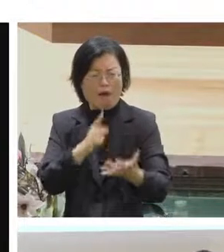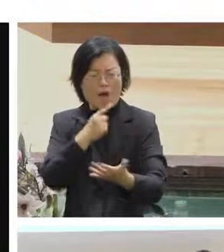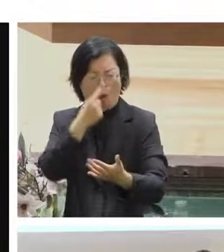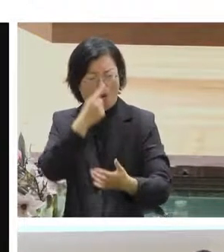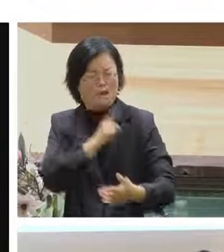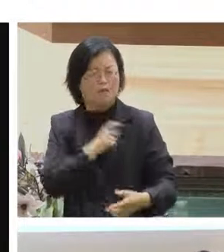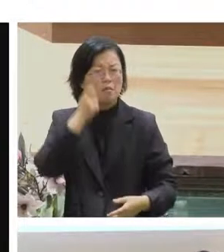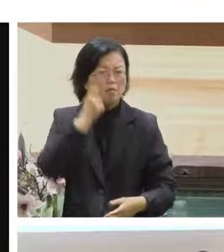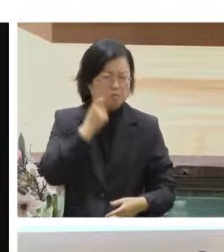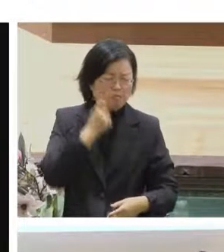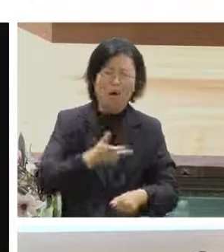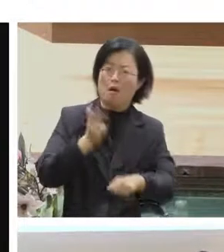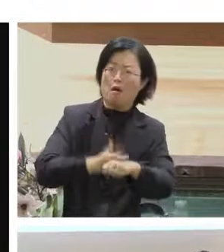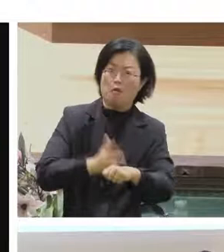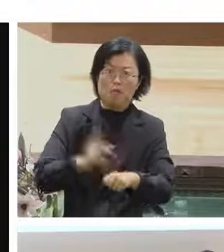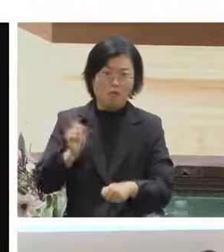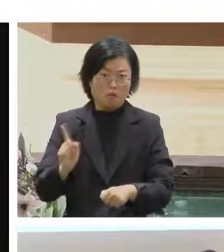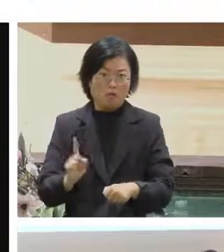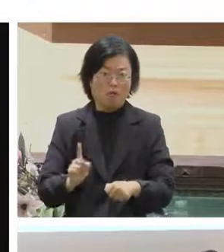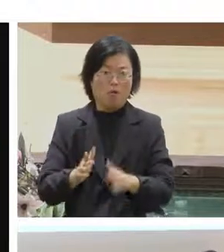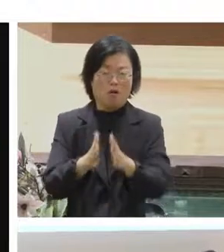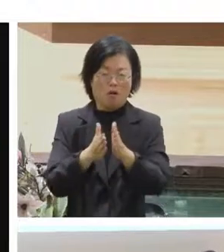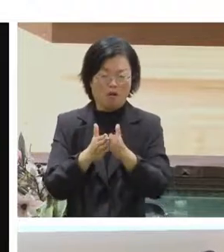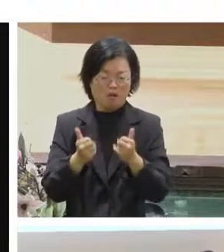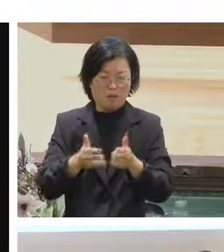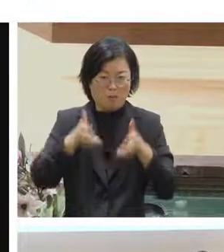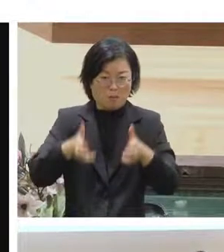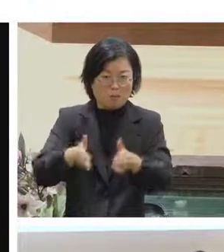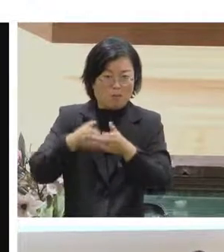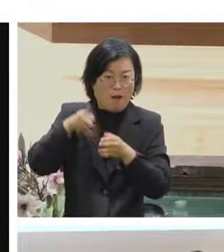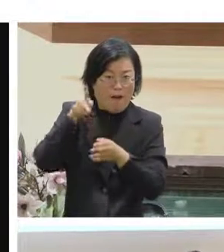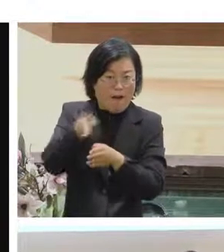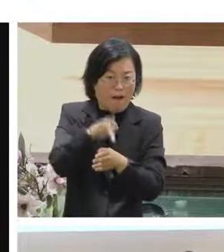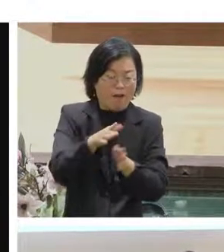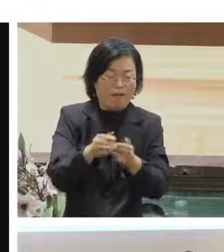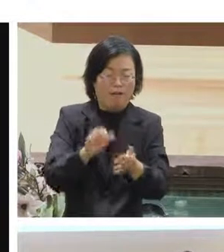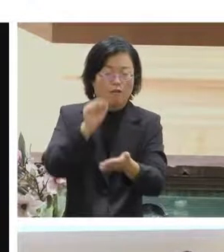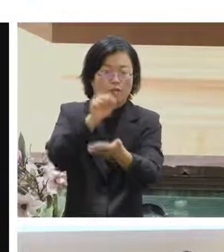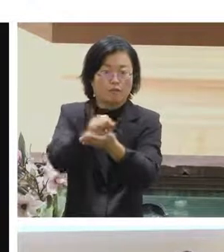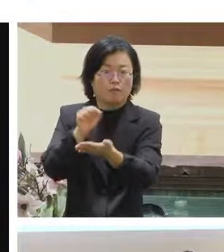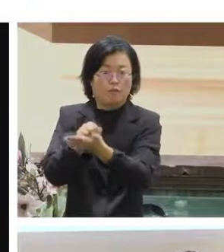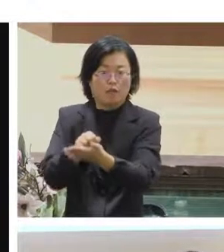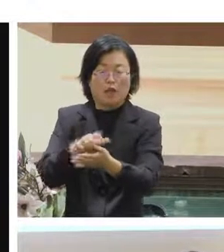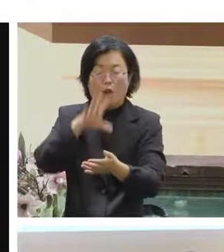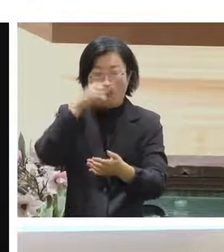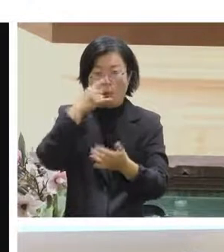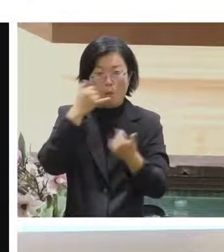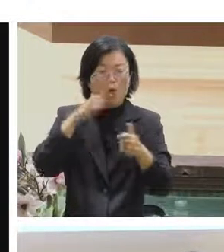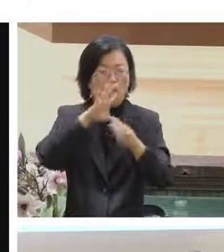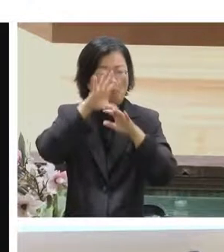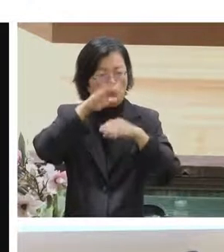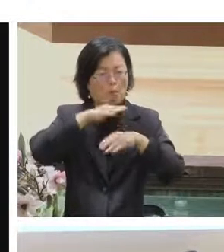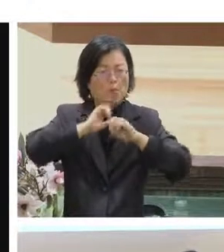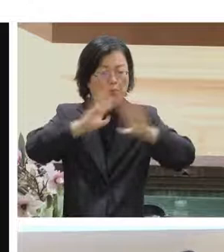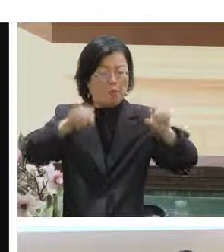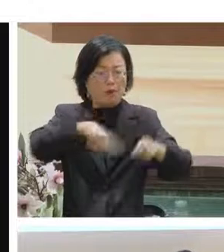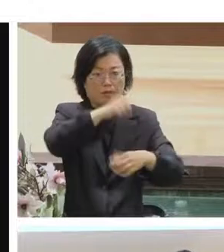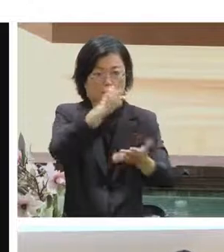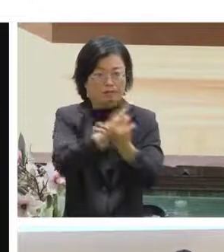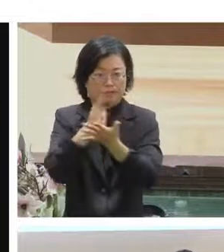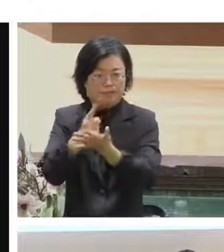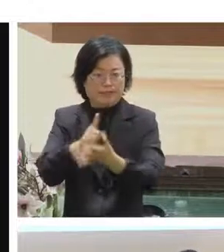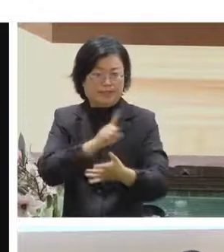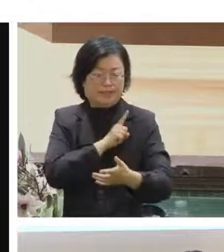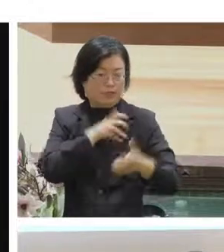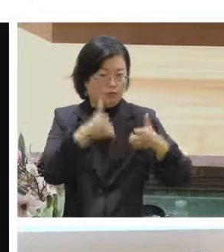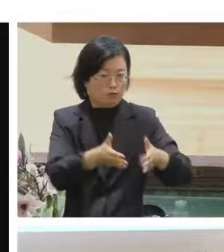的時候我們就會使用關鍵字然後通常我們會基本上請大家說三個關鍵字所以在平台上面可以